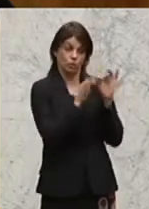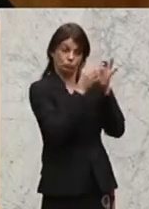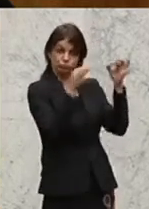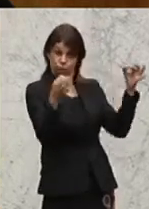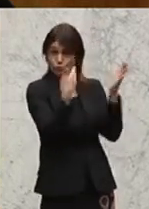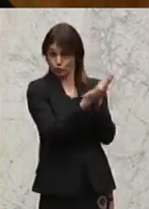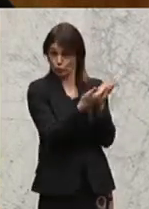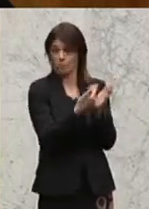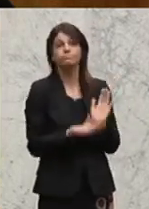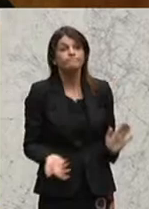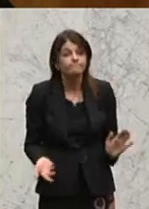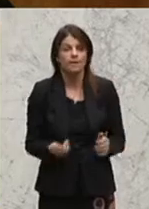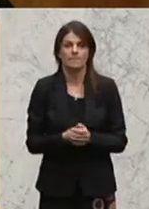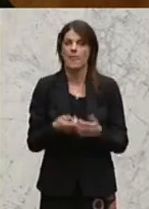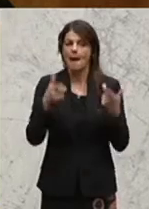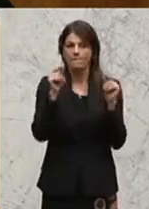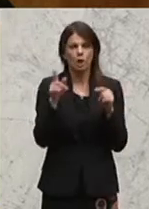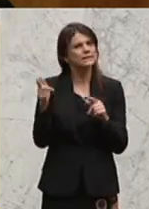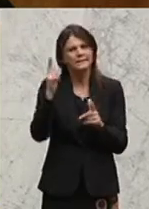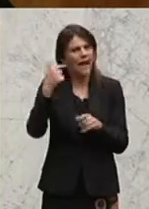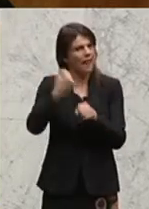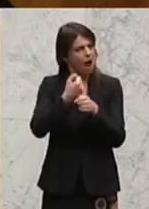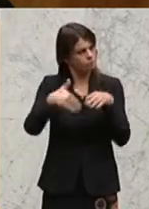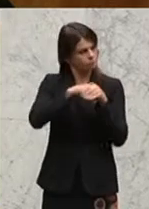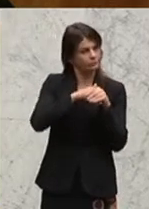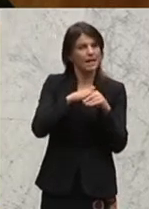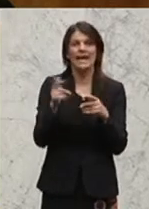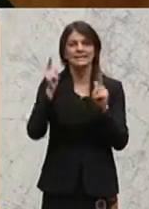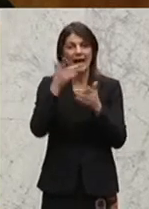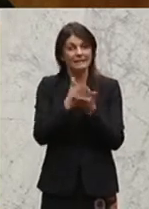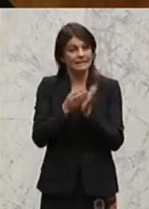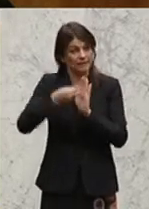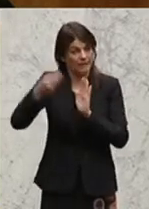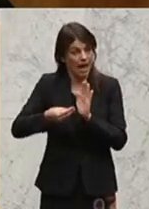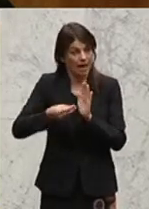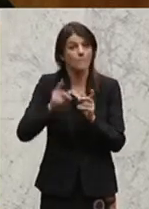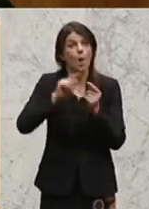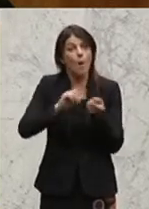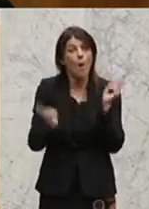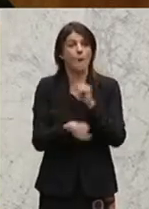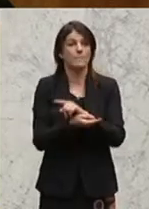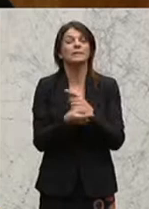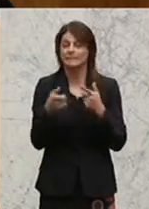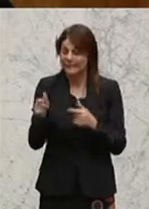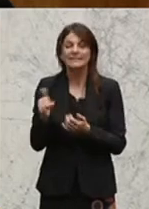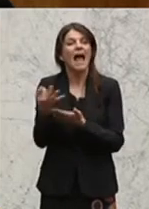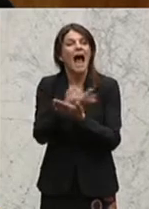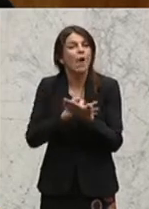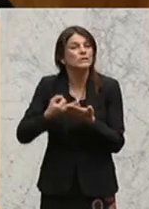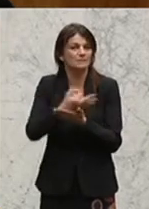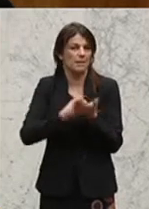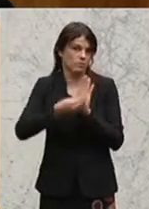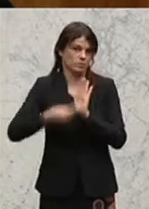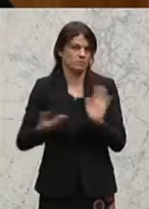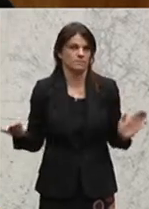definiert. So, es ist kein Dienst oder Arbeitsverhältnis. Gegenschluss steht auch in den Erläuterungen, es soll ein Ausbildungsverhältnis sein.